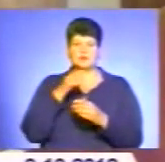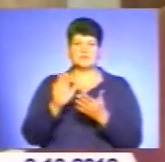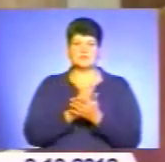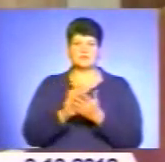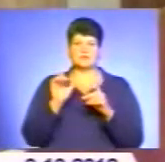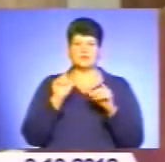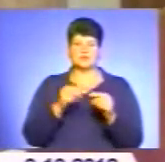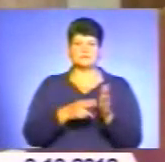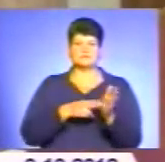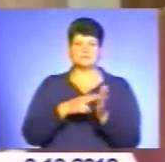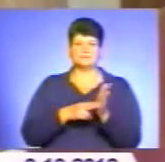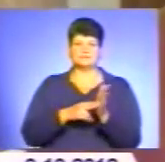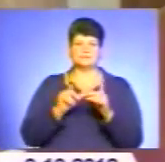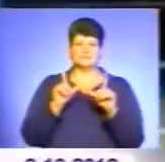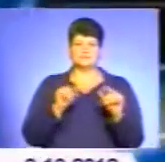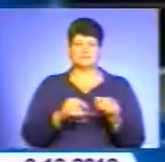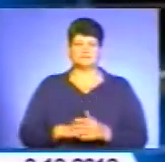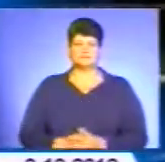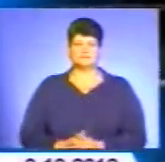железнодорожному пасажирському транспорті.